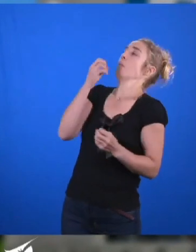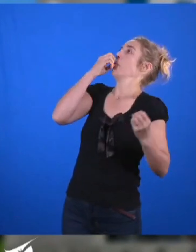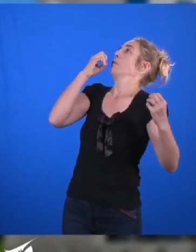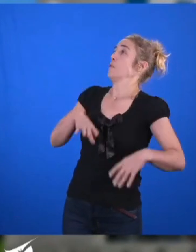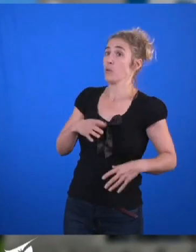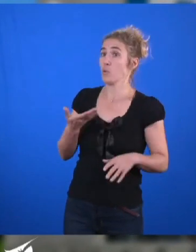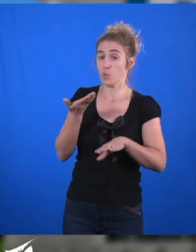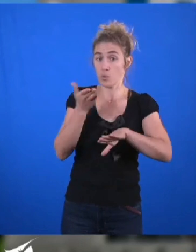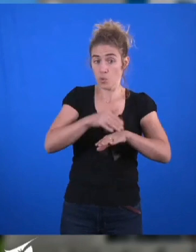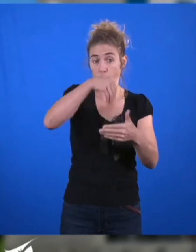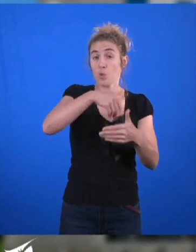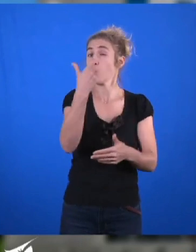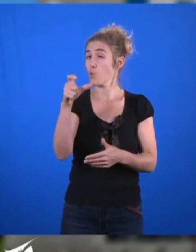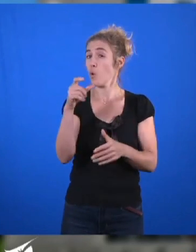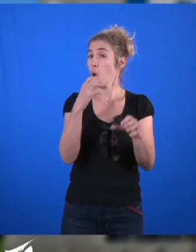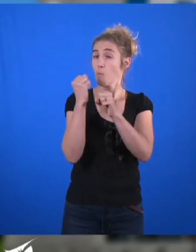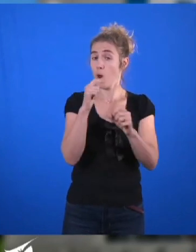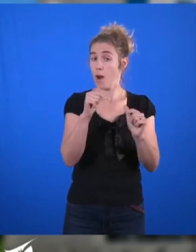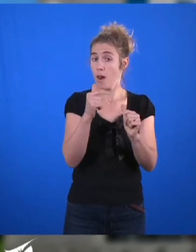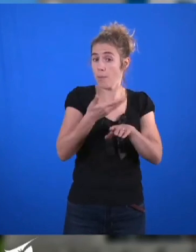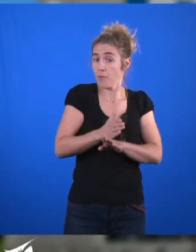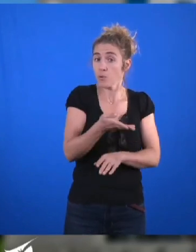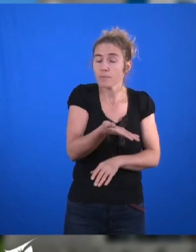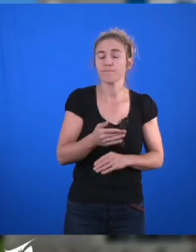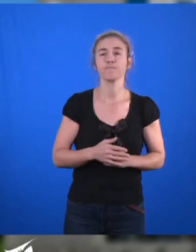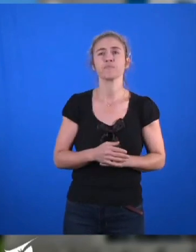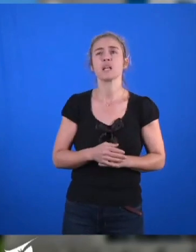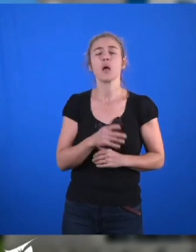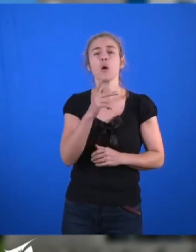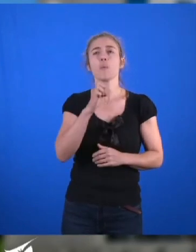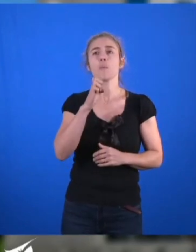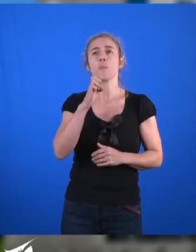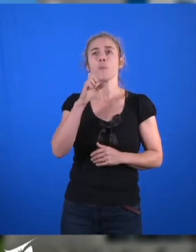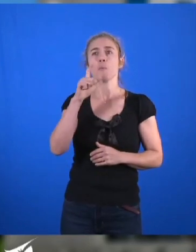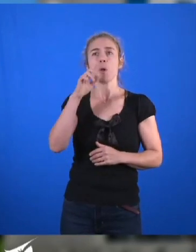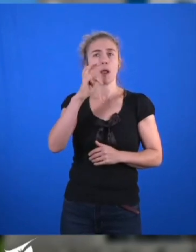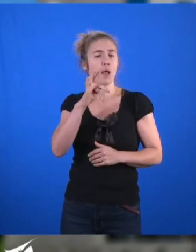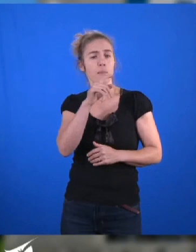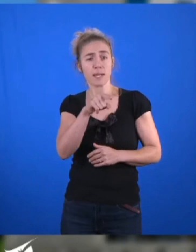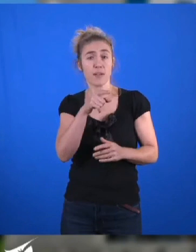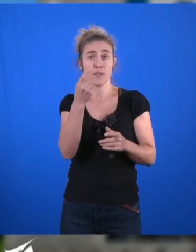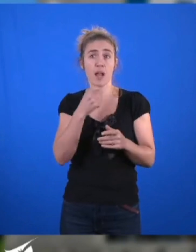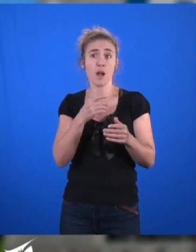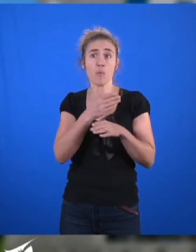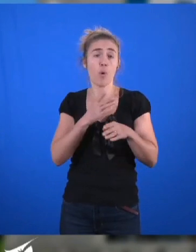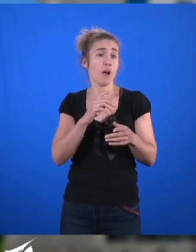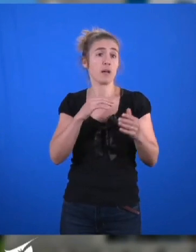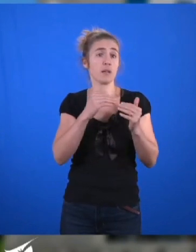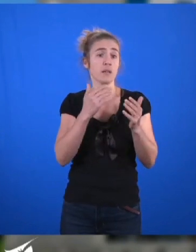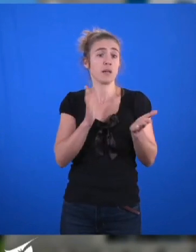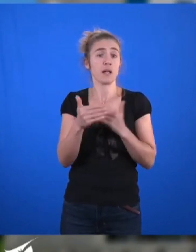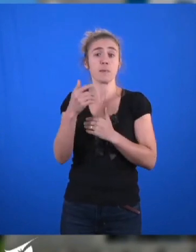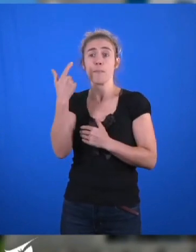emplois locaux sont à pourvoir. Pour rappel, ces pelées faits à partir de bois de classe B sont un